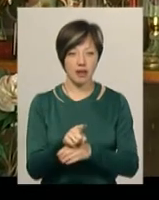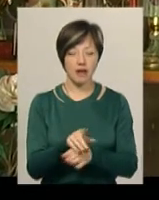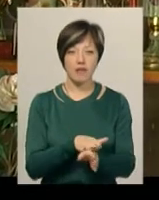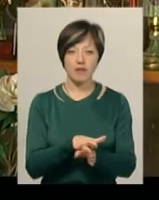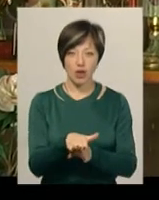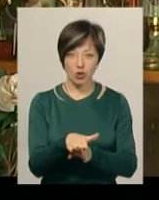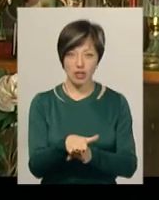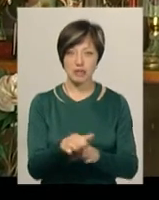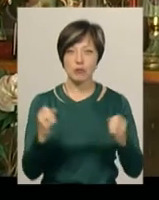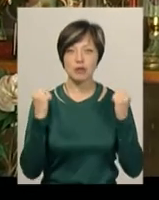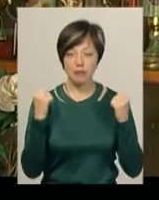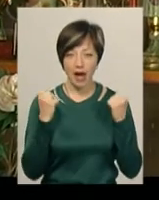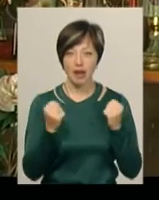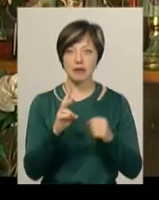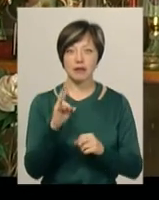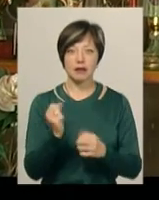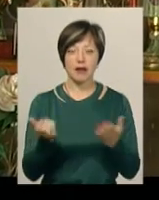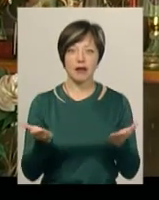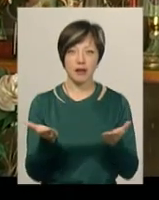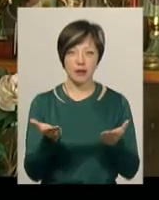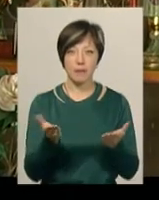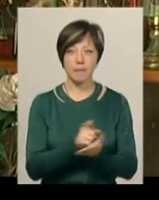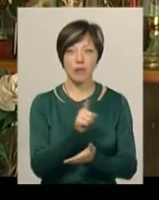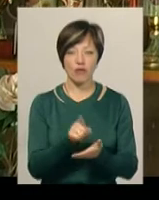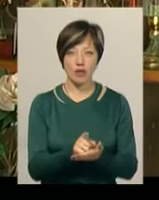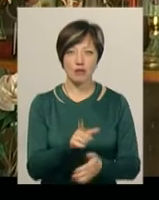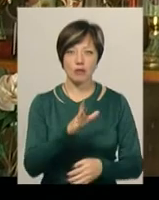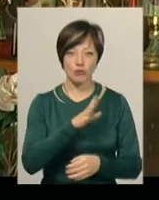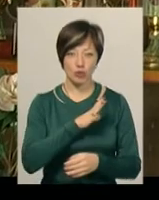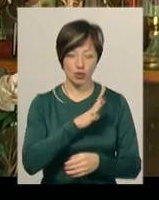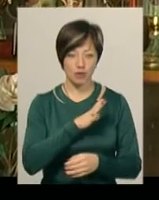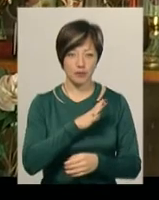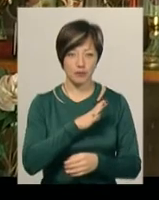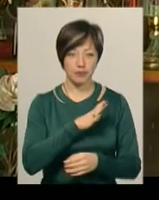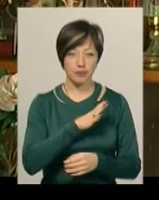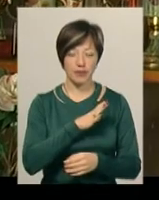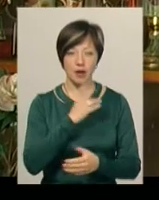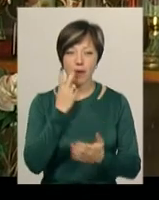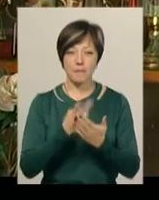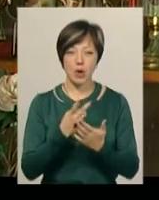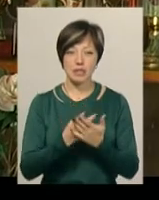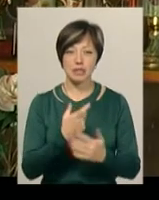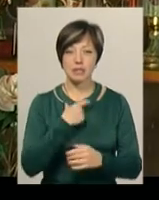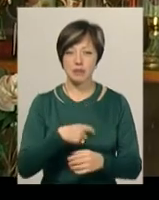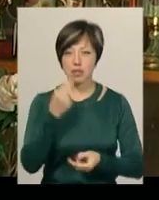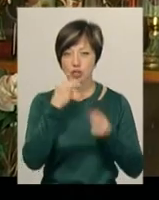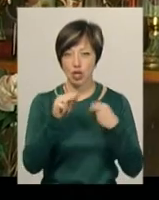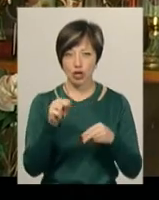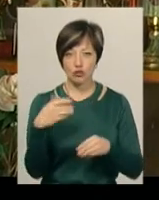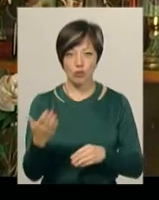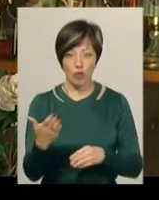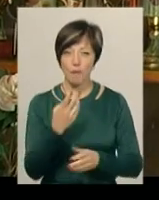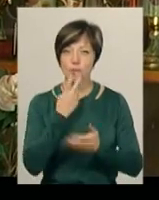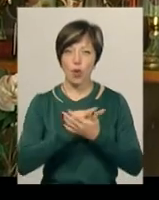виконали. Тобто ті спортсмени, на які повинні були показати себе з кращої сторони,